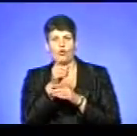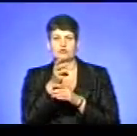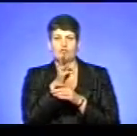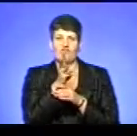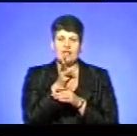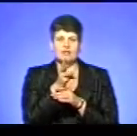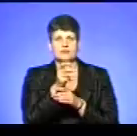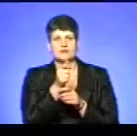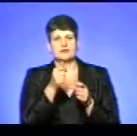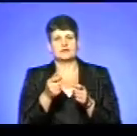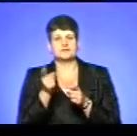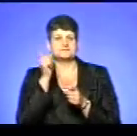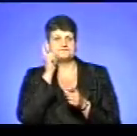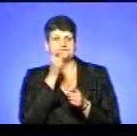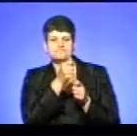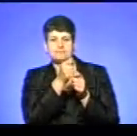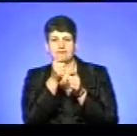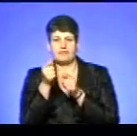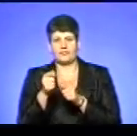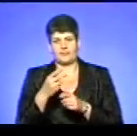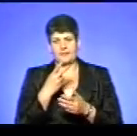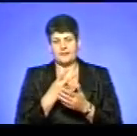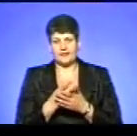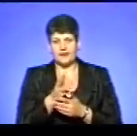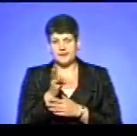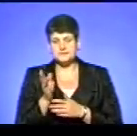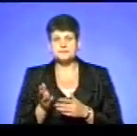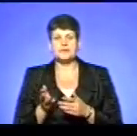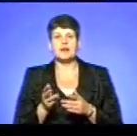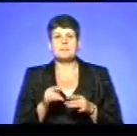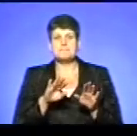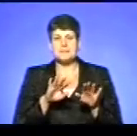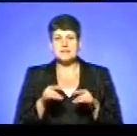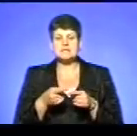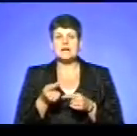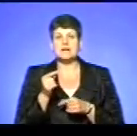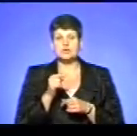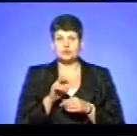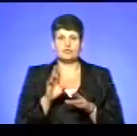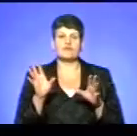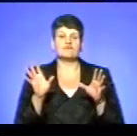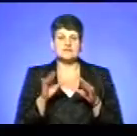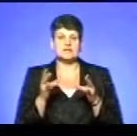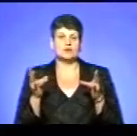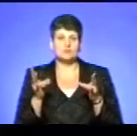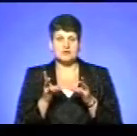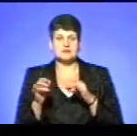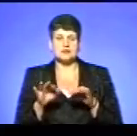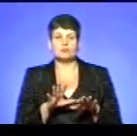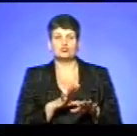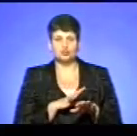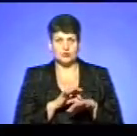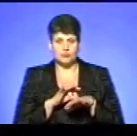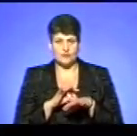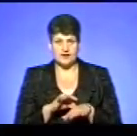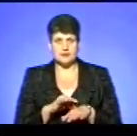фоні пожежі. Після того, як всі необхідні заходи були проведені,